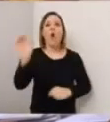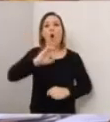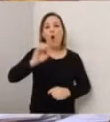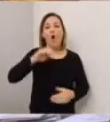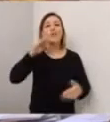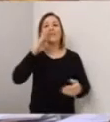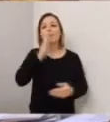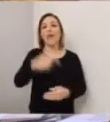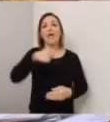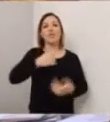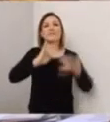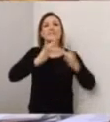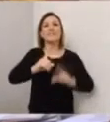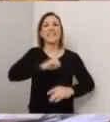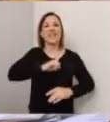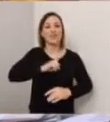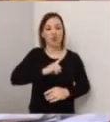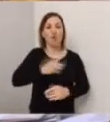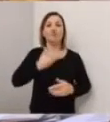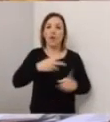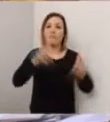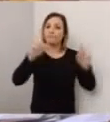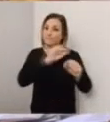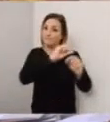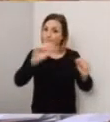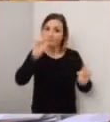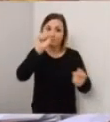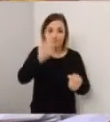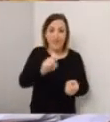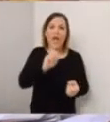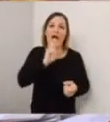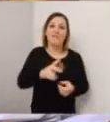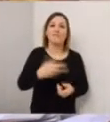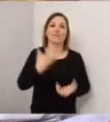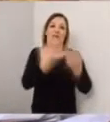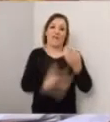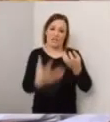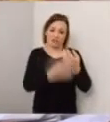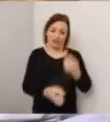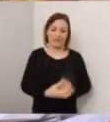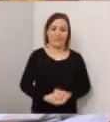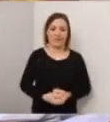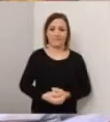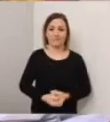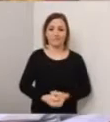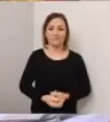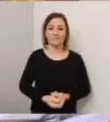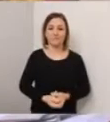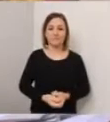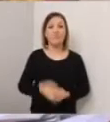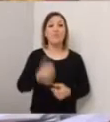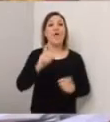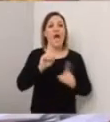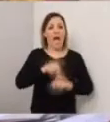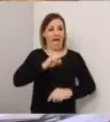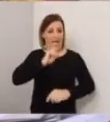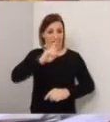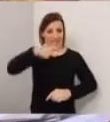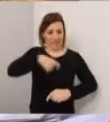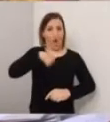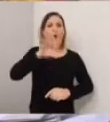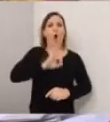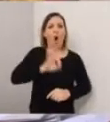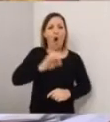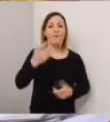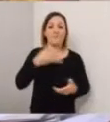sito c'è un link dove ci si può registrare. E può segnalare anche attraverso questo percorso